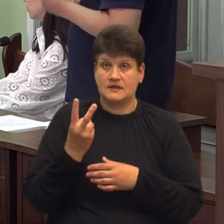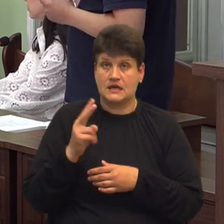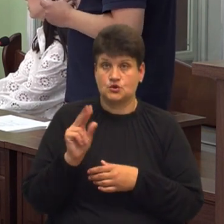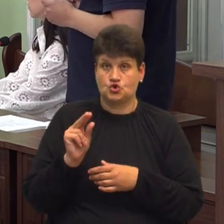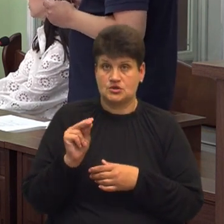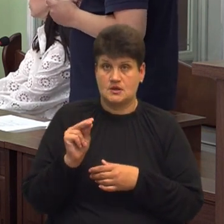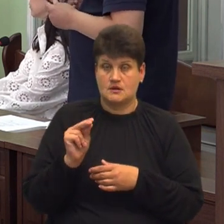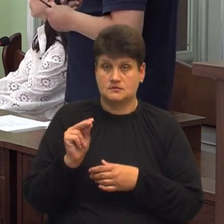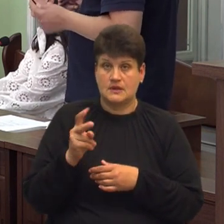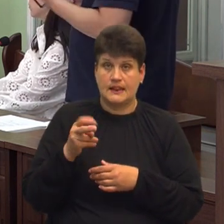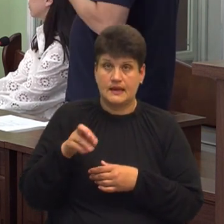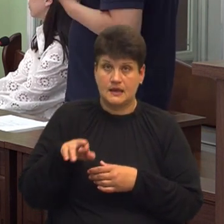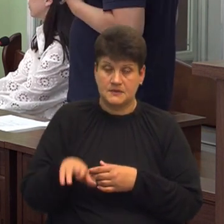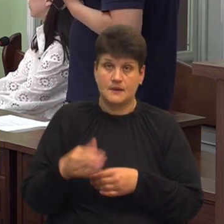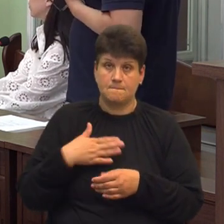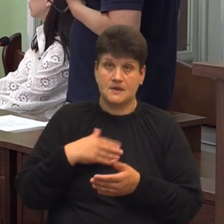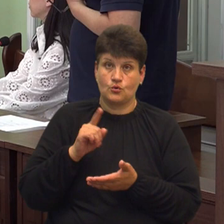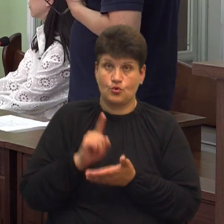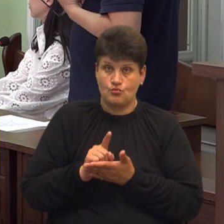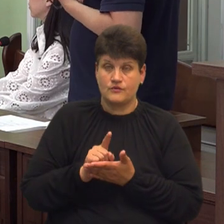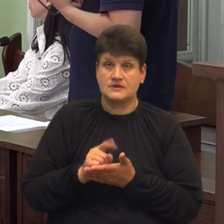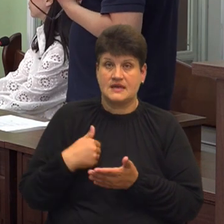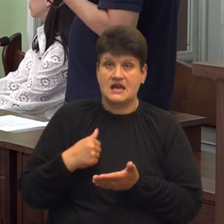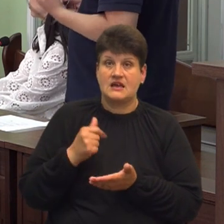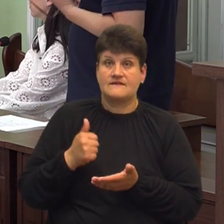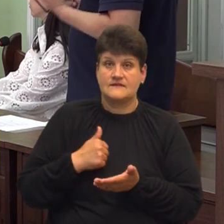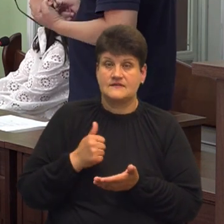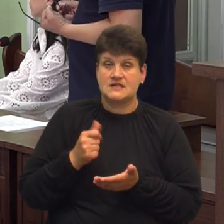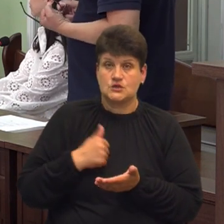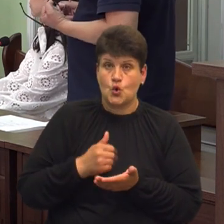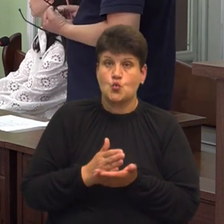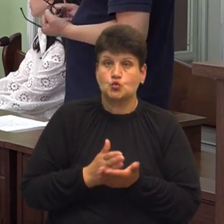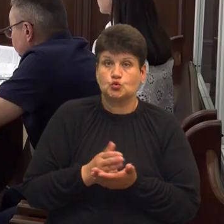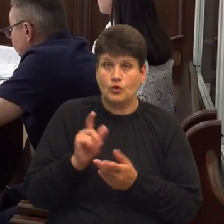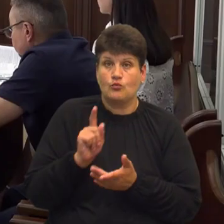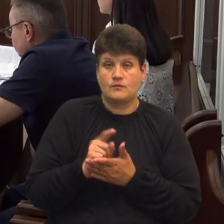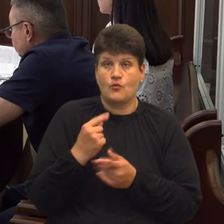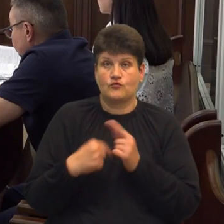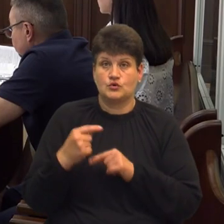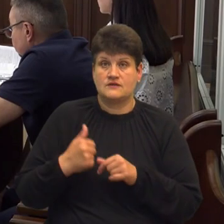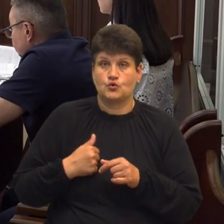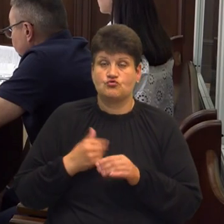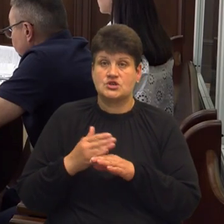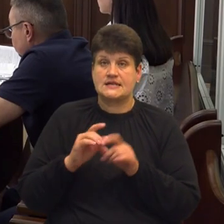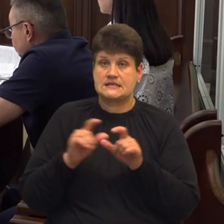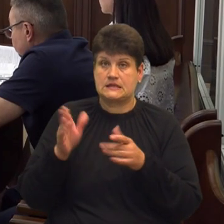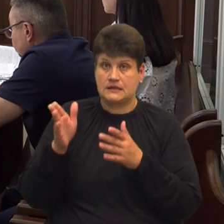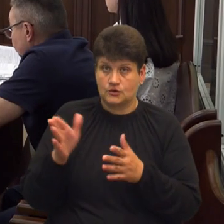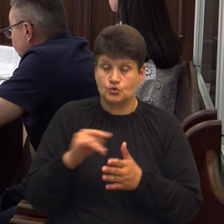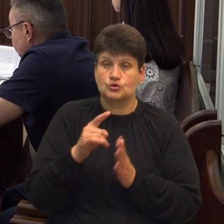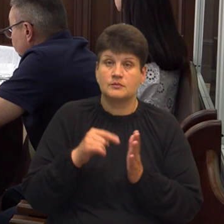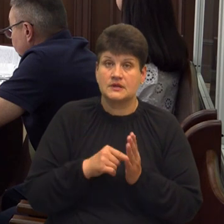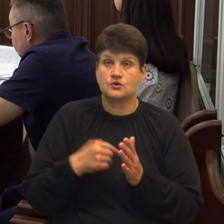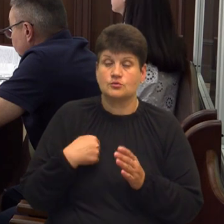липня, мій обов'язок ввіняє військовий службовець. Я зобов'язаний повернутися військової частини. Щодо питання про те, що ми